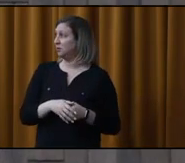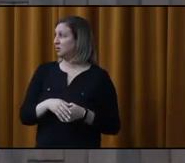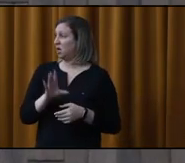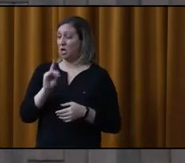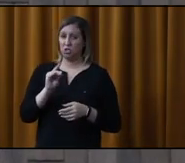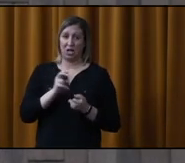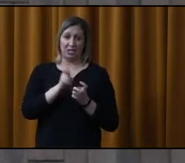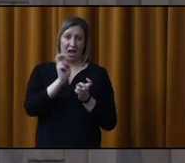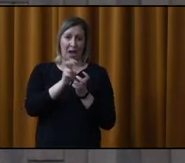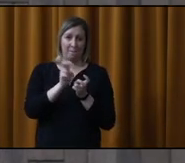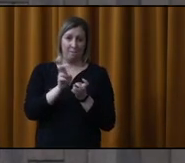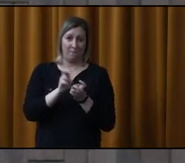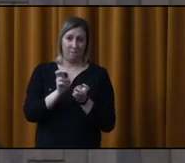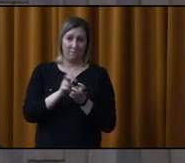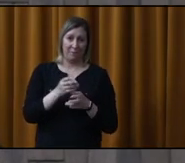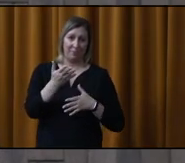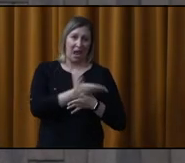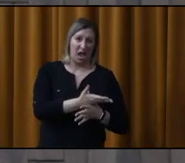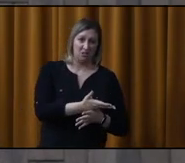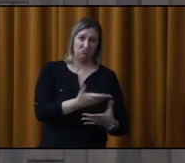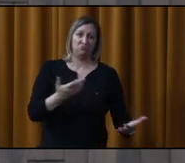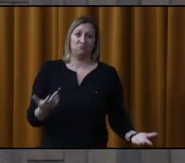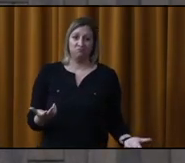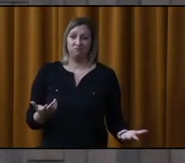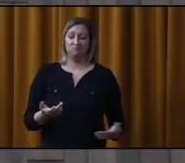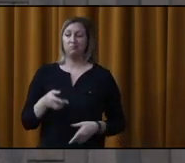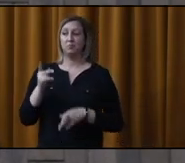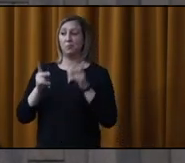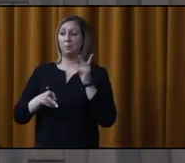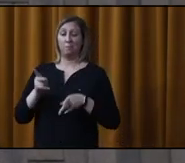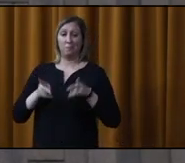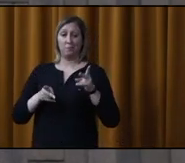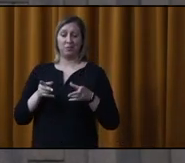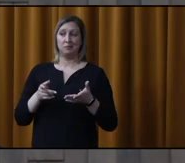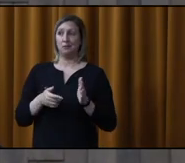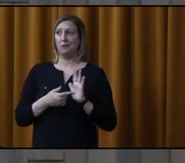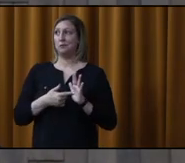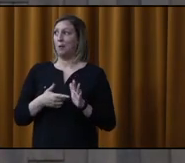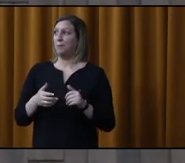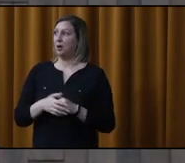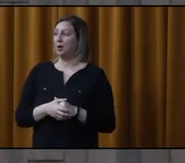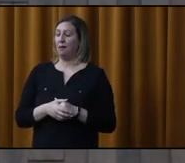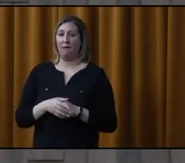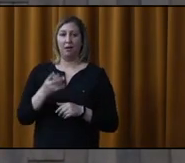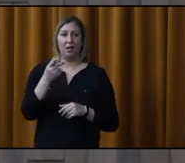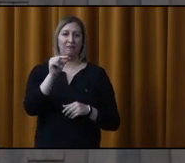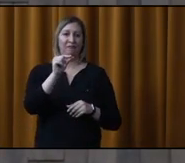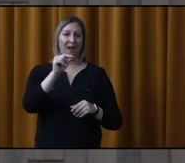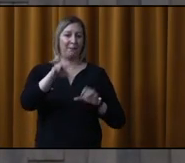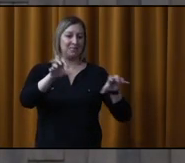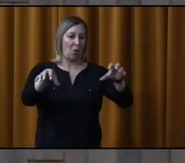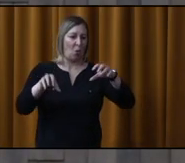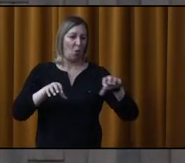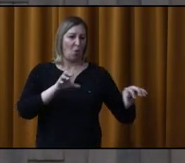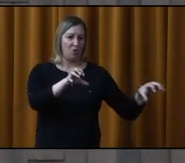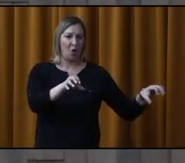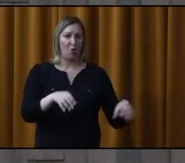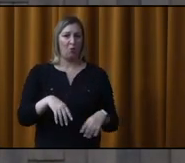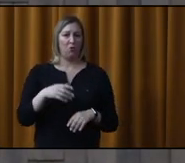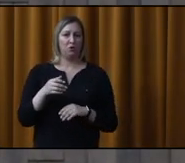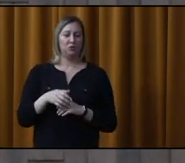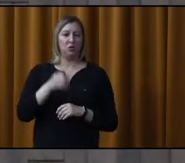les chiens jappent des fois quand on est là. Ça fait que c'est sûr que quelqu'un qui est dans sa... Tu sais, la vingtaine de maisons qui sont là, puis qui, à tous